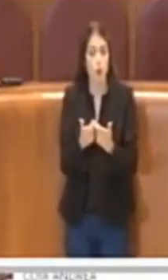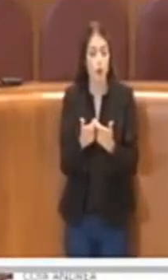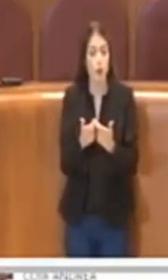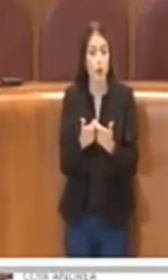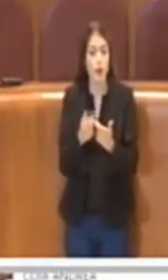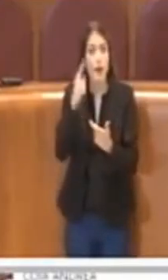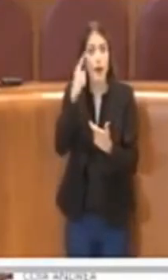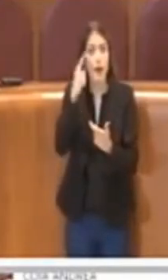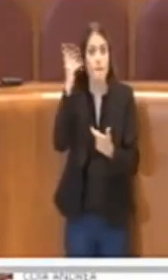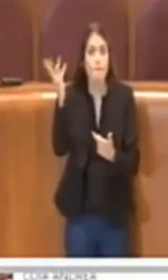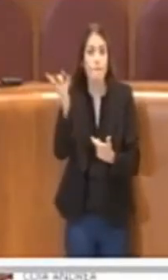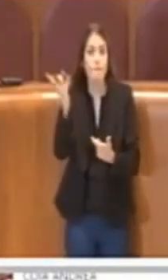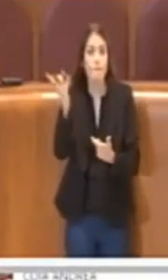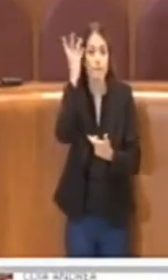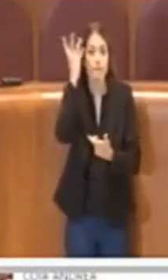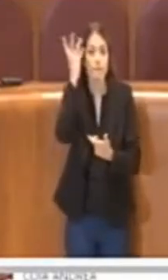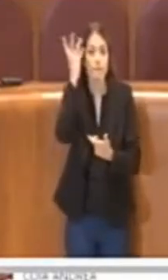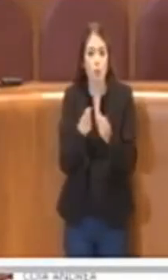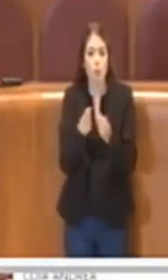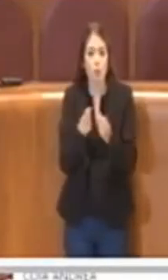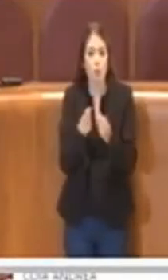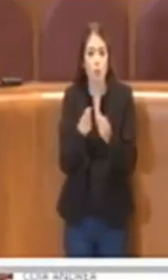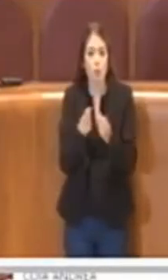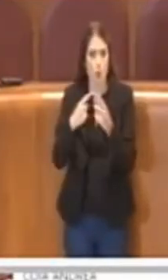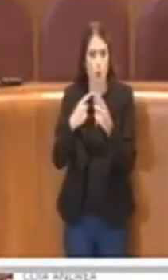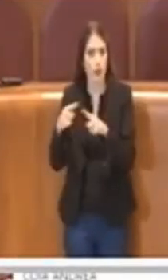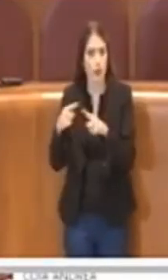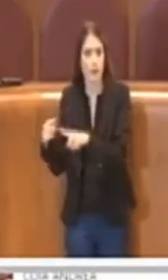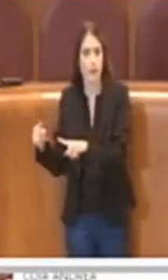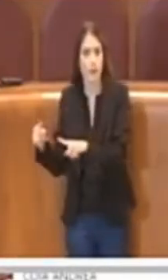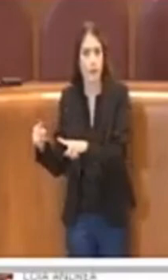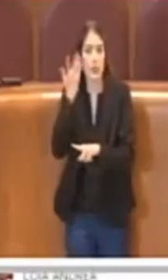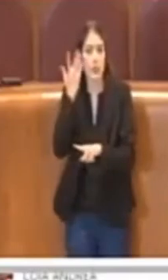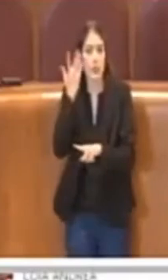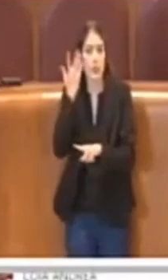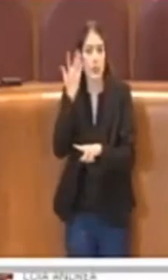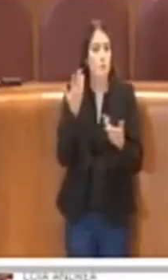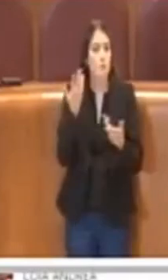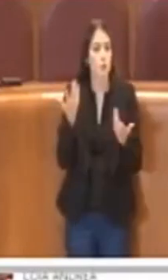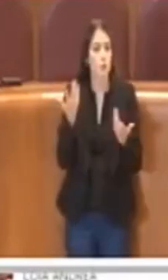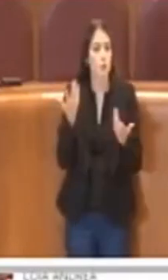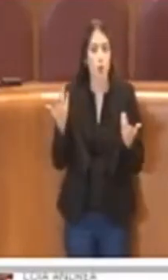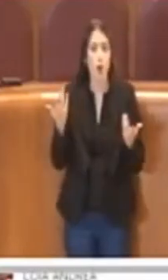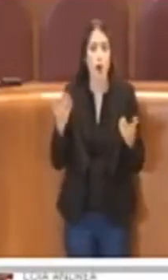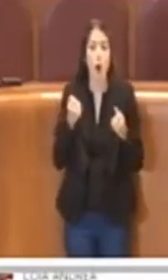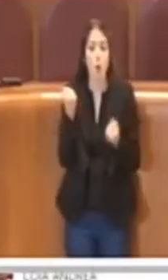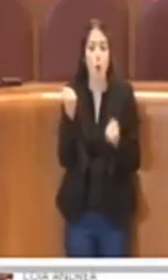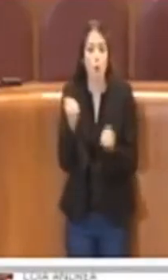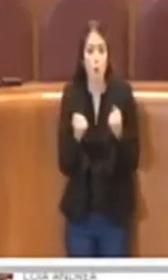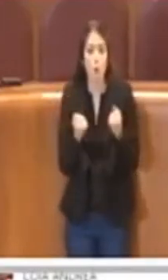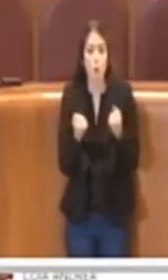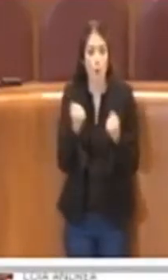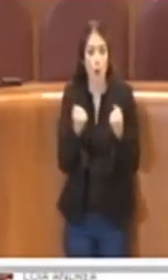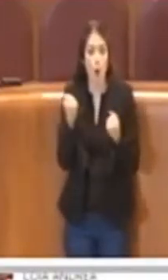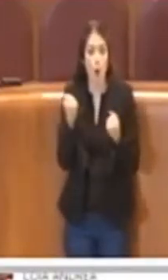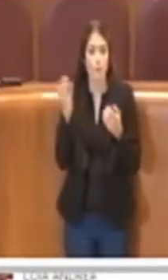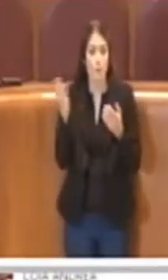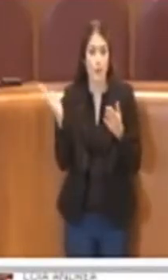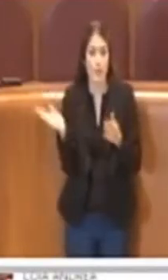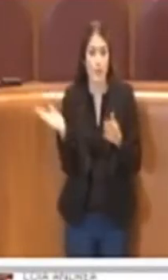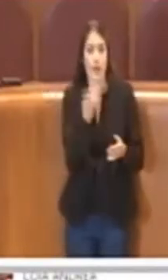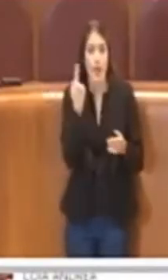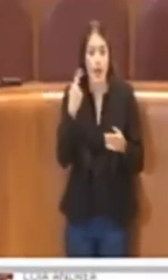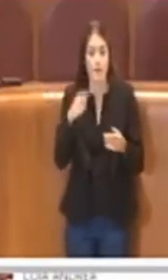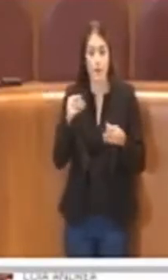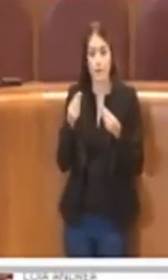ipotizzate diverse soluzioni come per esempio di avere degli stalli, togliere degli stalli alle automobili per darle monopattini in modo tale